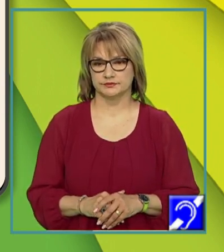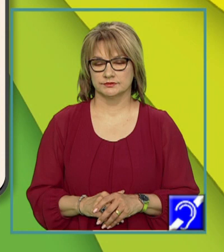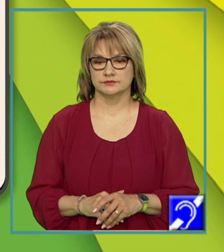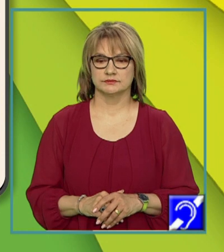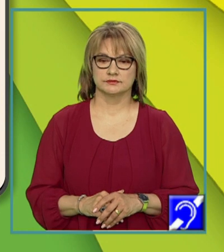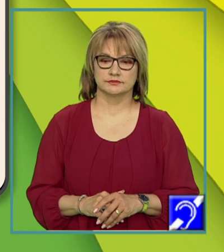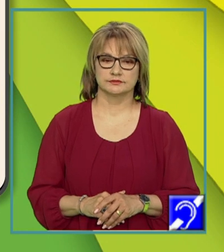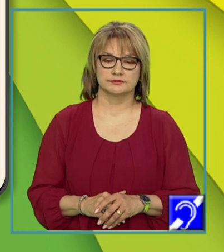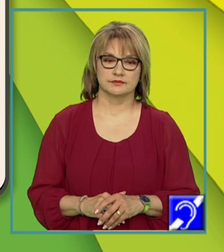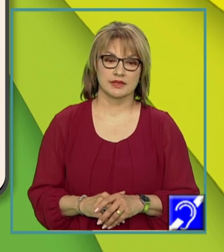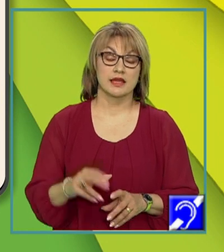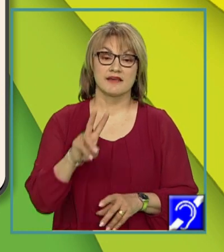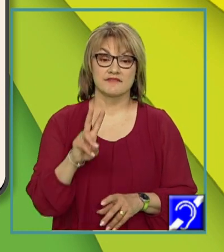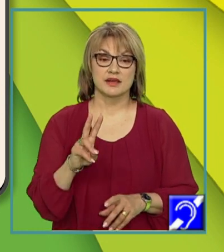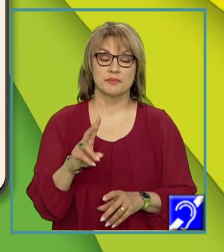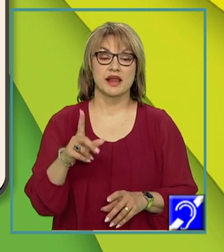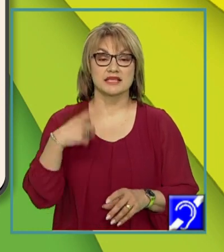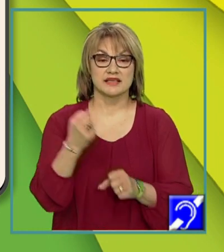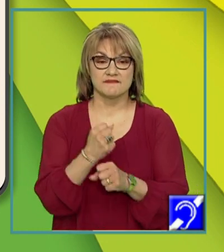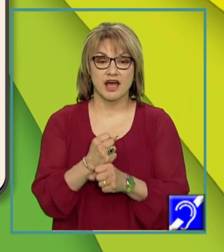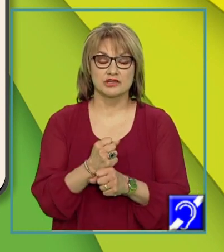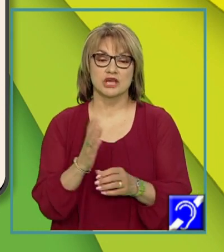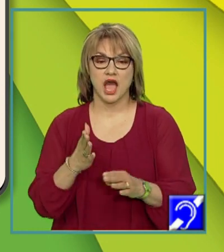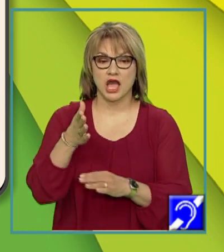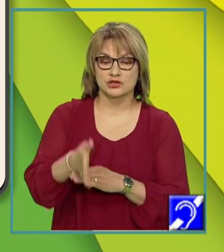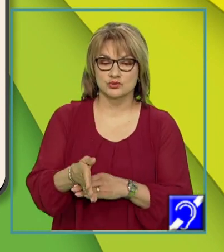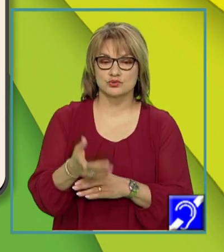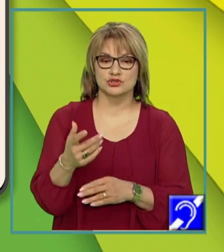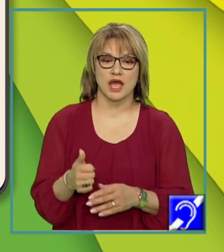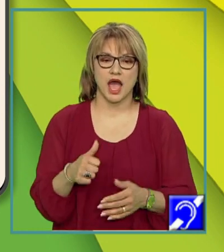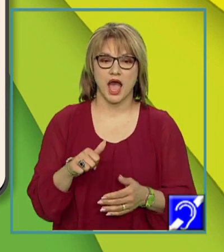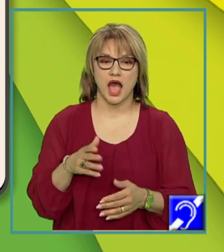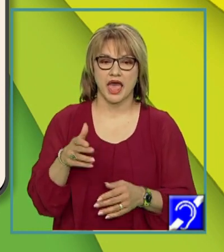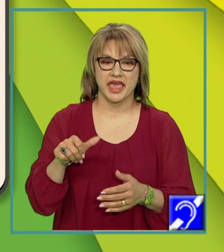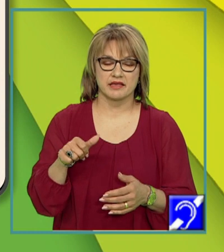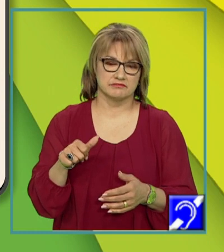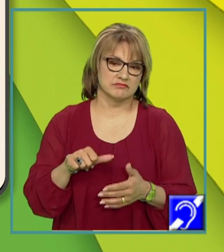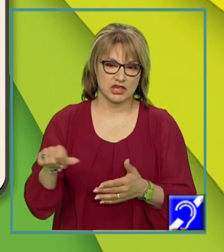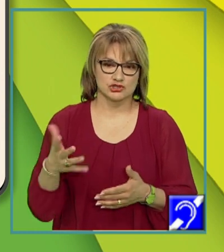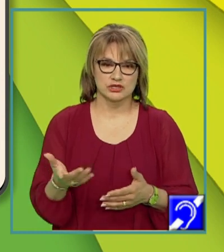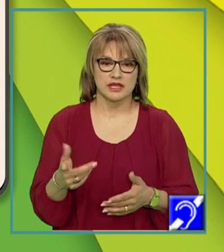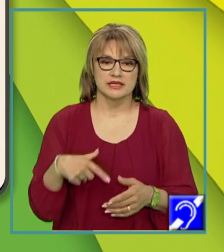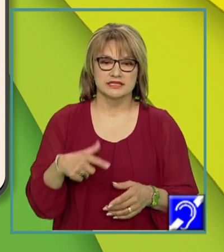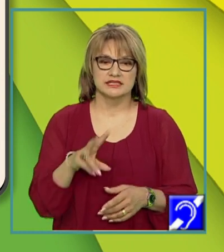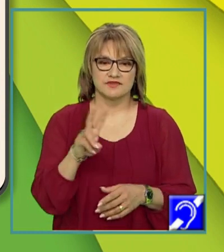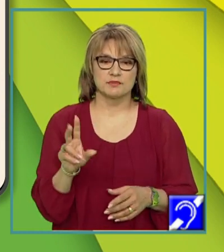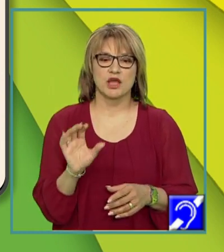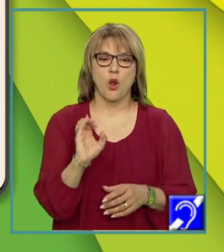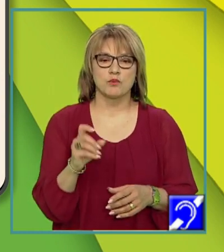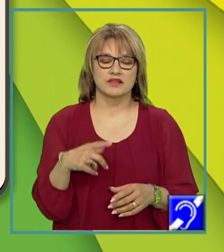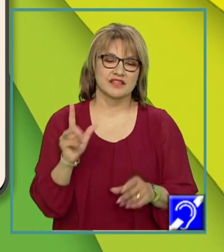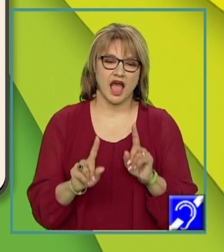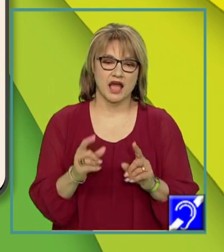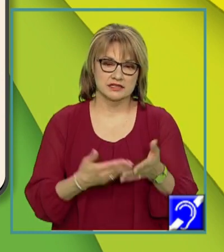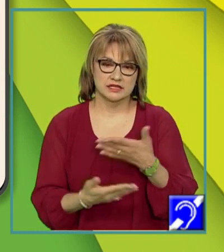De asemenea, verbele a se face, a ajunge, a ieși, sunt verbe copulative când se înlocuiesc cu a deveni.